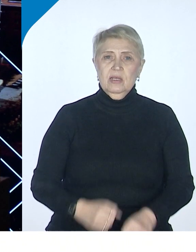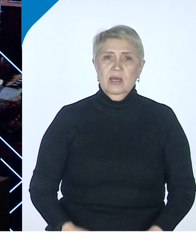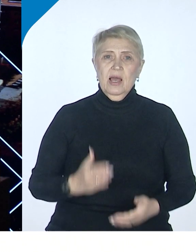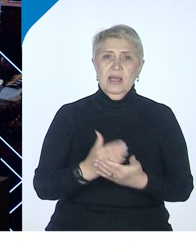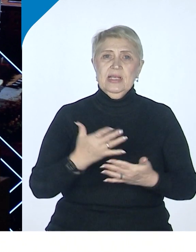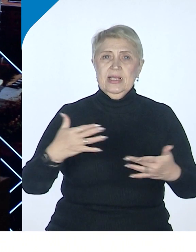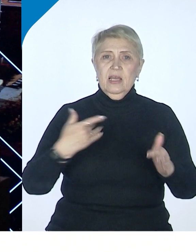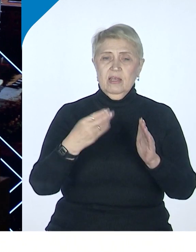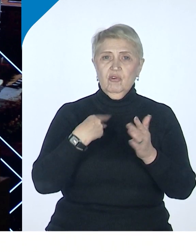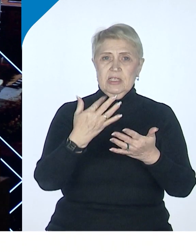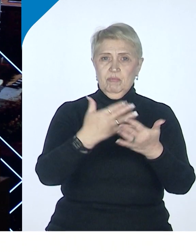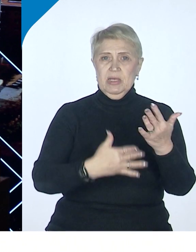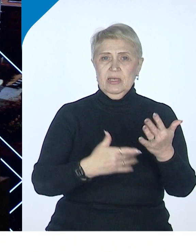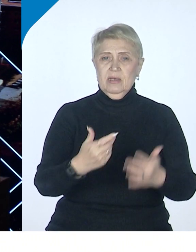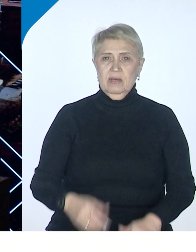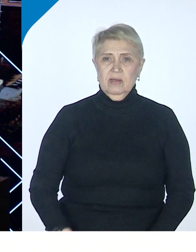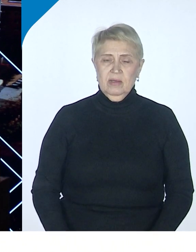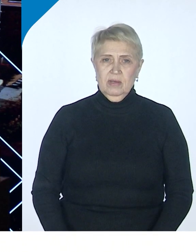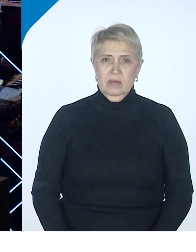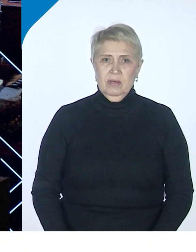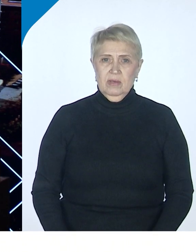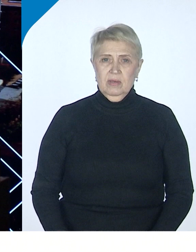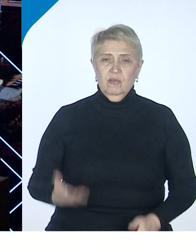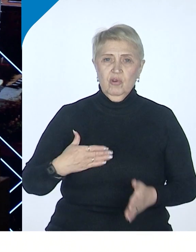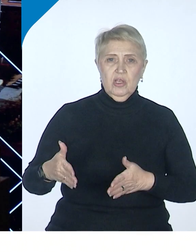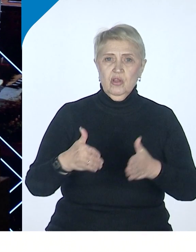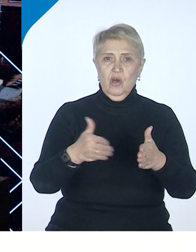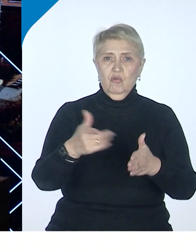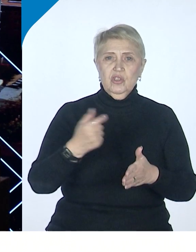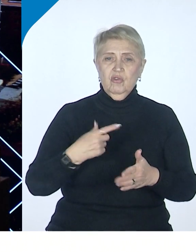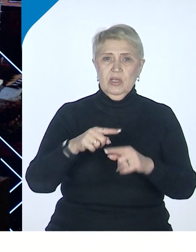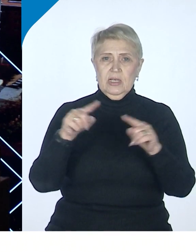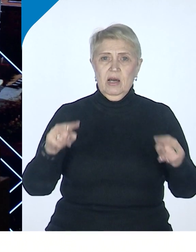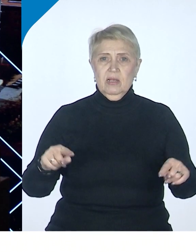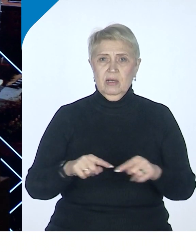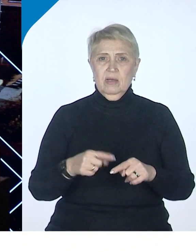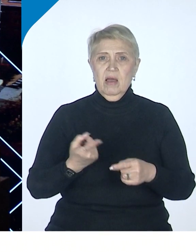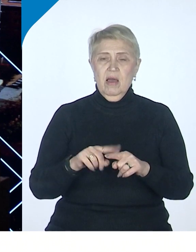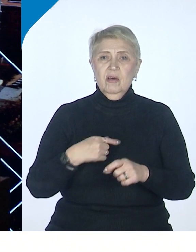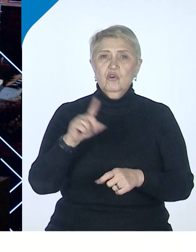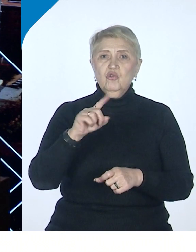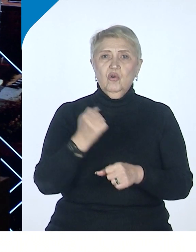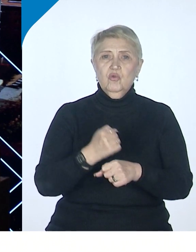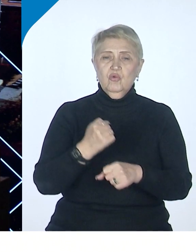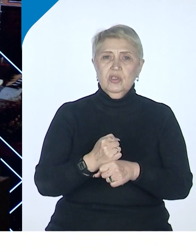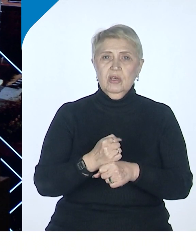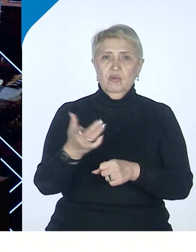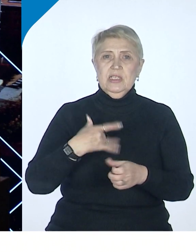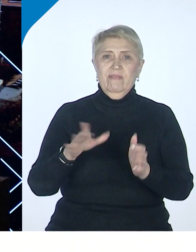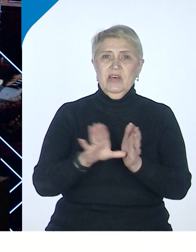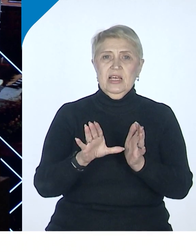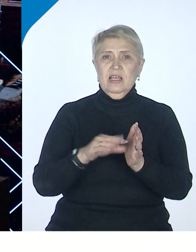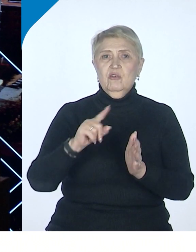прямо, как сейчас любят говорить, дорожная карта. Вот это надо сделать, это надо сделать, это в энергетике, это в жилищном строительстве,